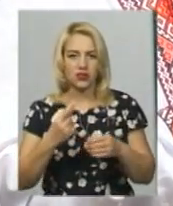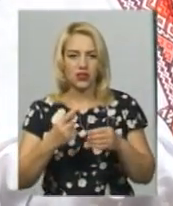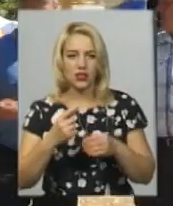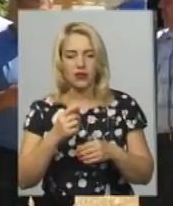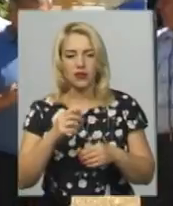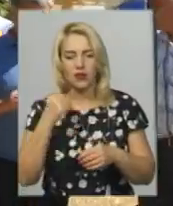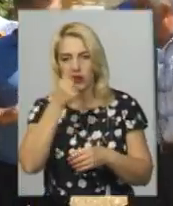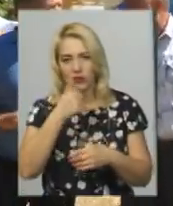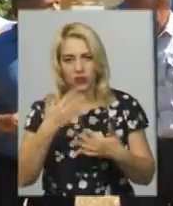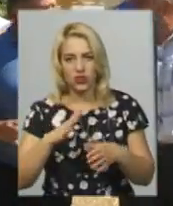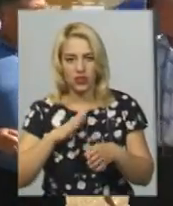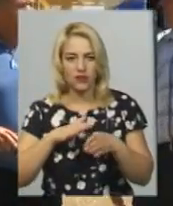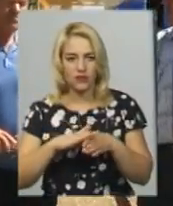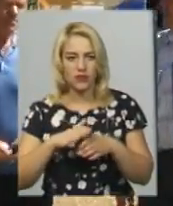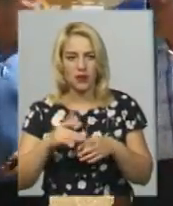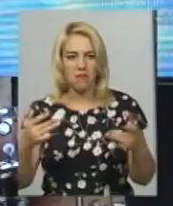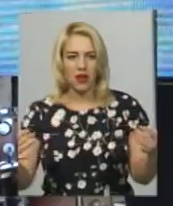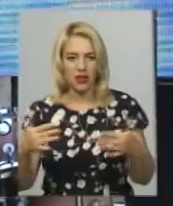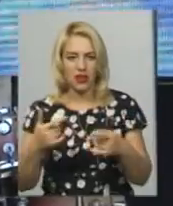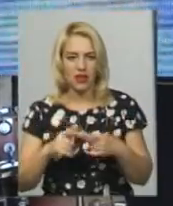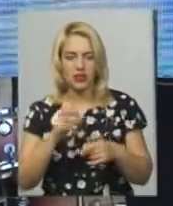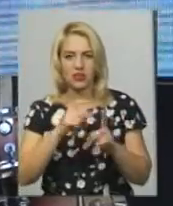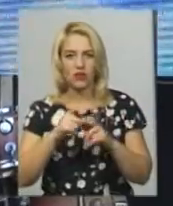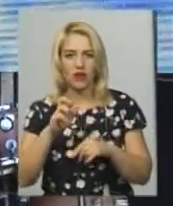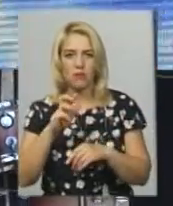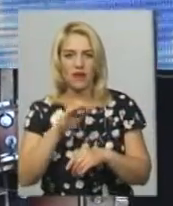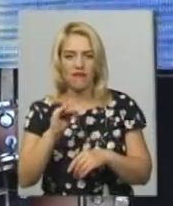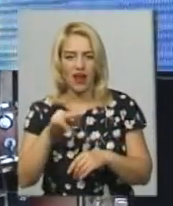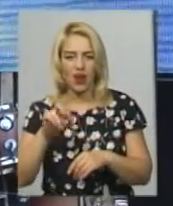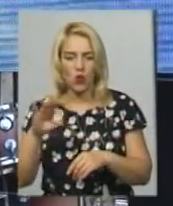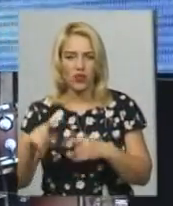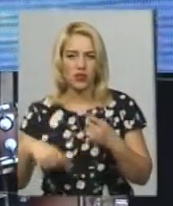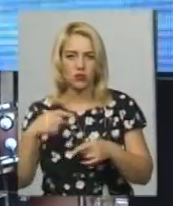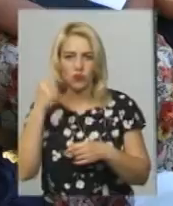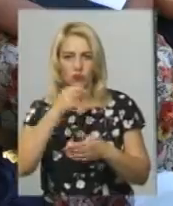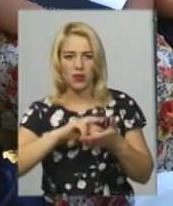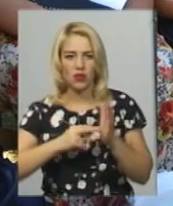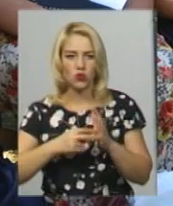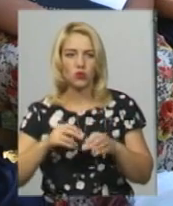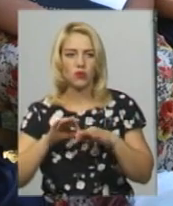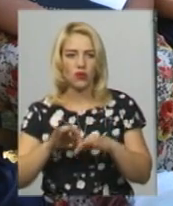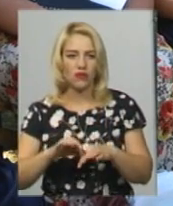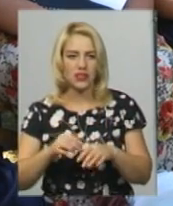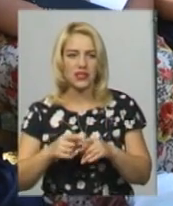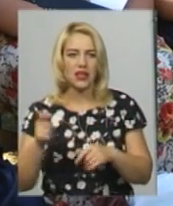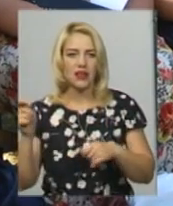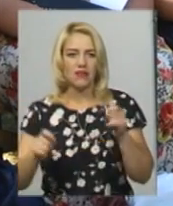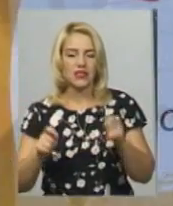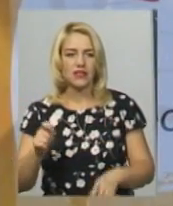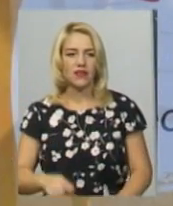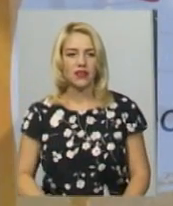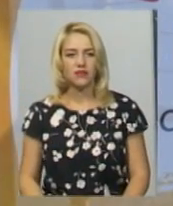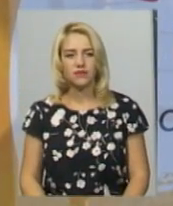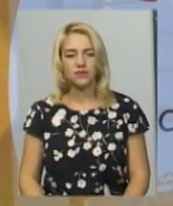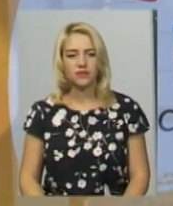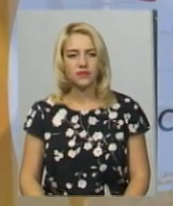баяна, гармошка та духові інструменти. За словами Наталії Феліон, наступного року вони планують провести подібний фестиваль. Михайло Жила, Дем'ян Цегольник.